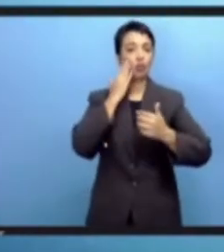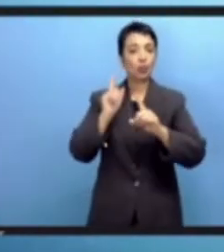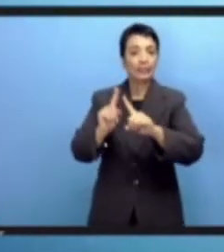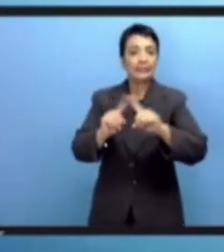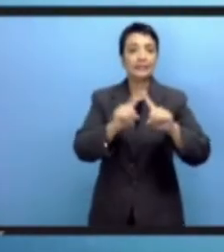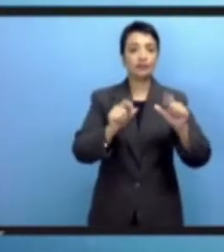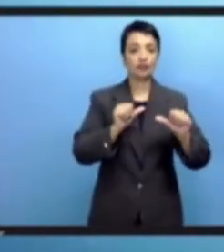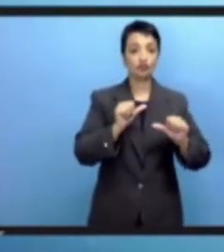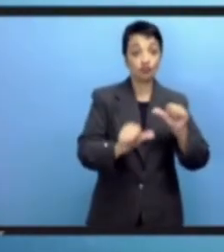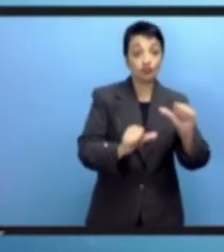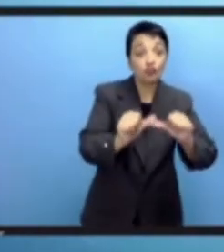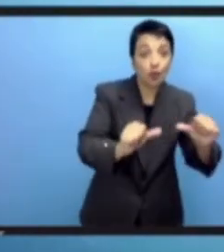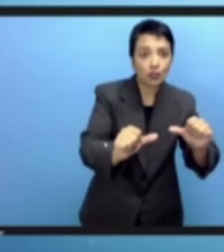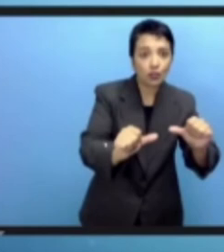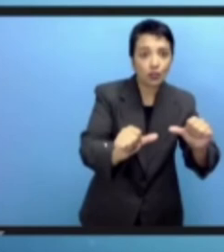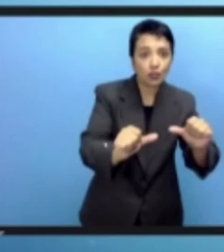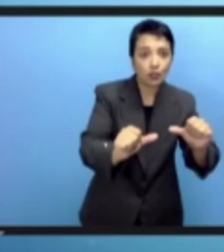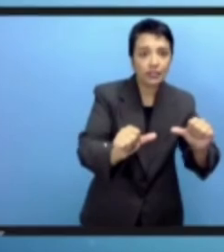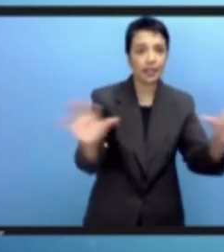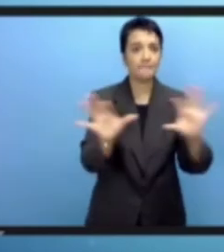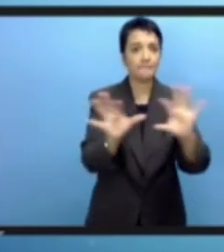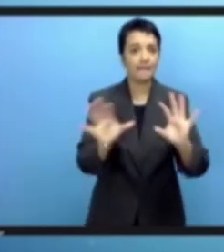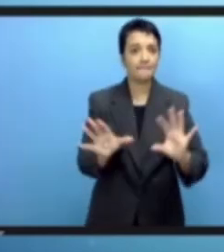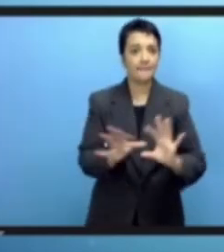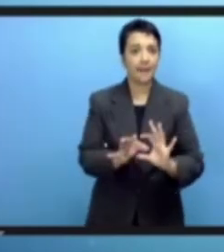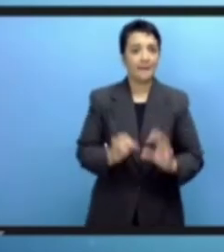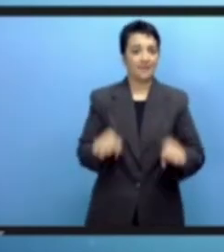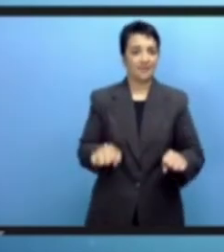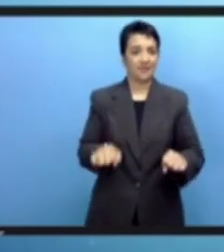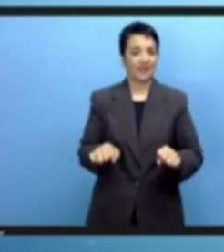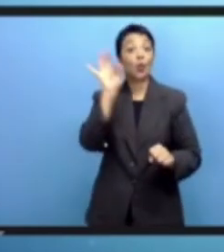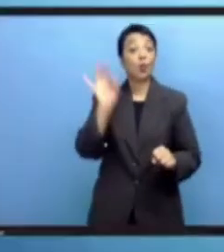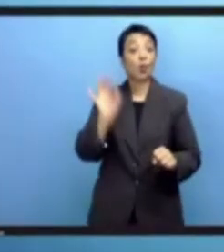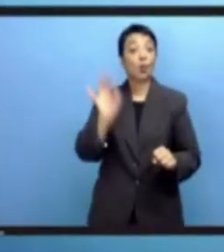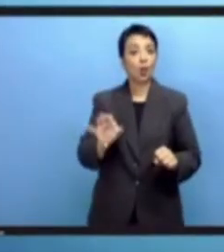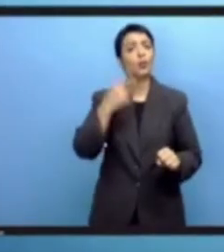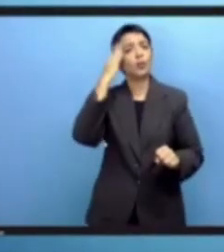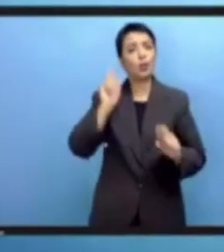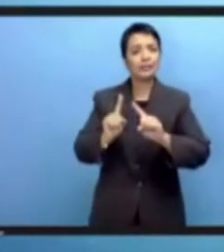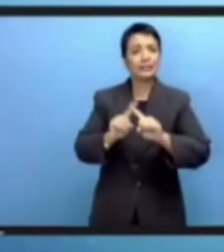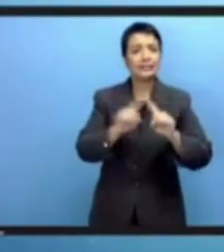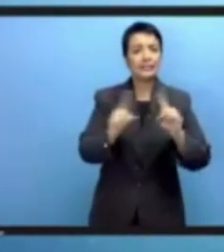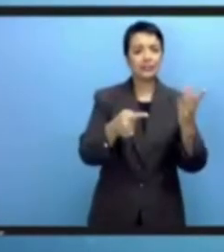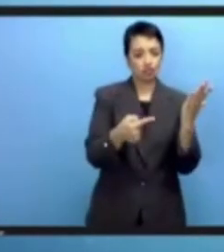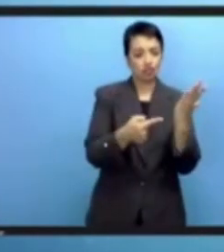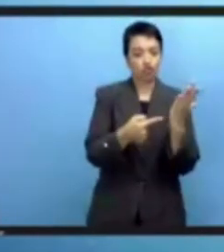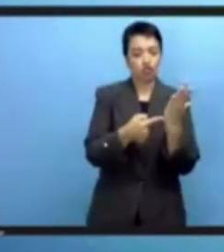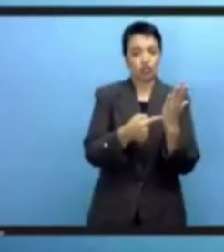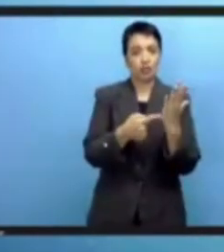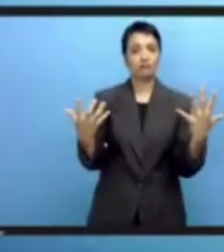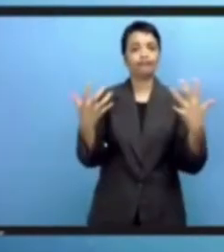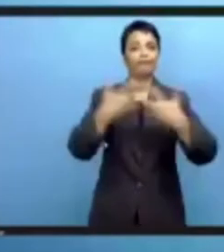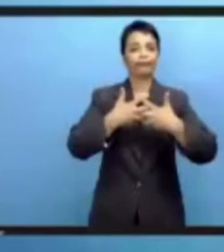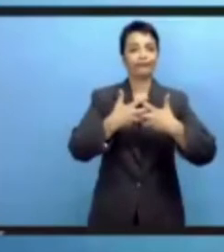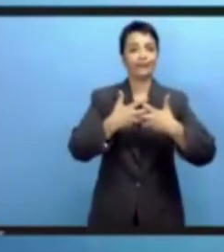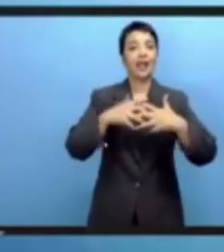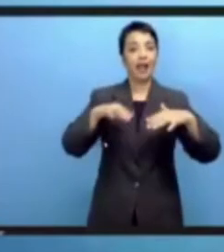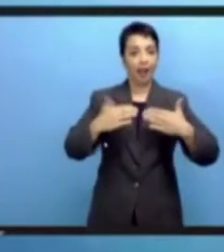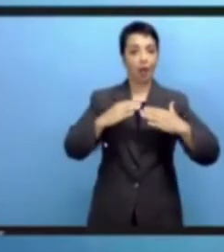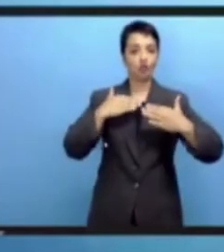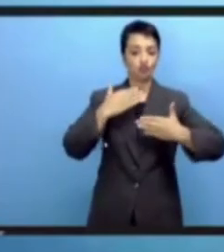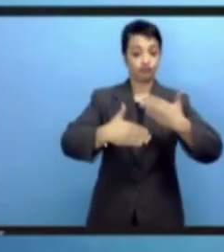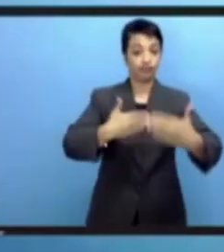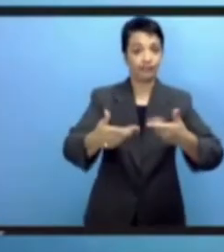الفضاء الإنترنت ونحتاج إلى ضمان مشاركة أوسع في